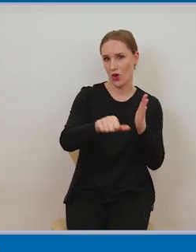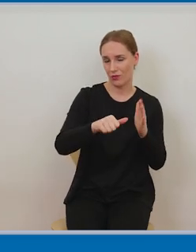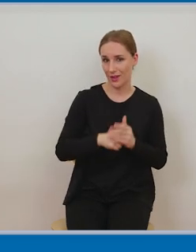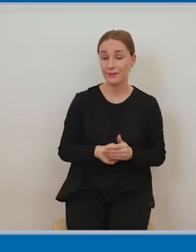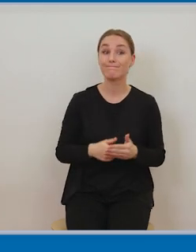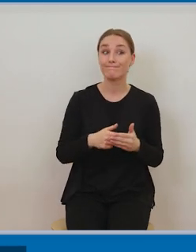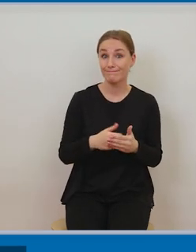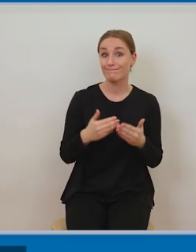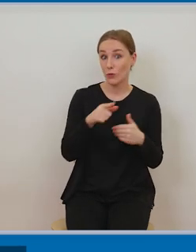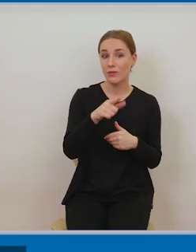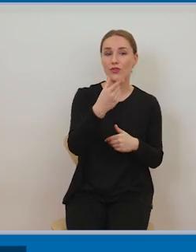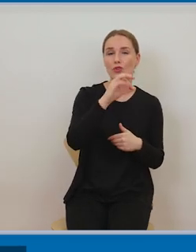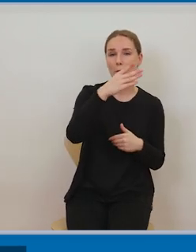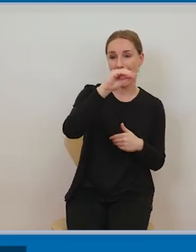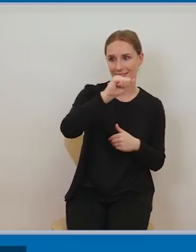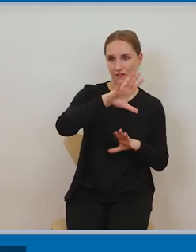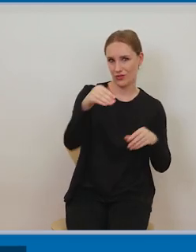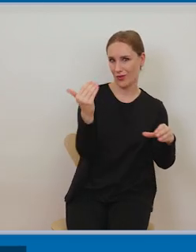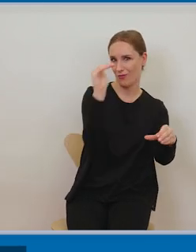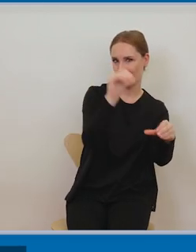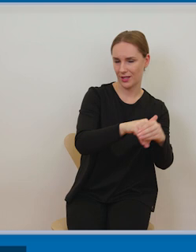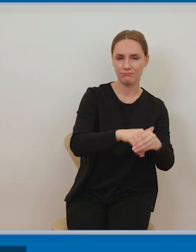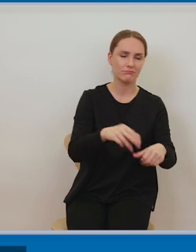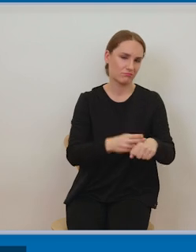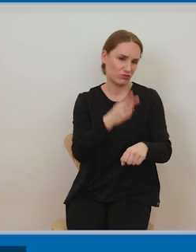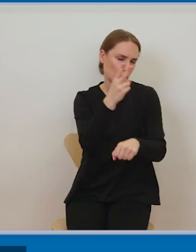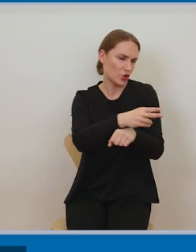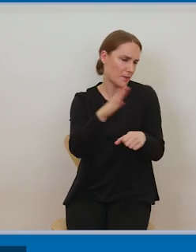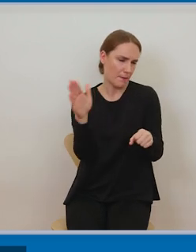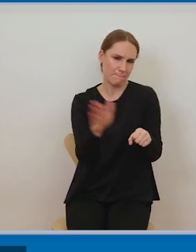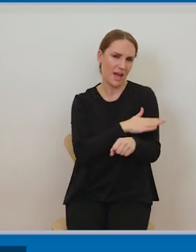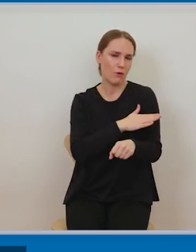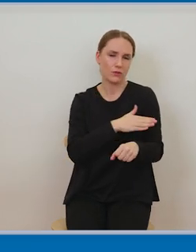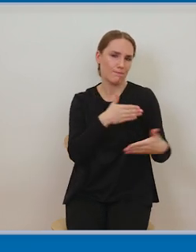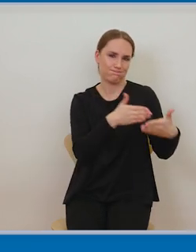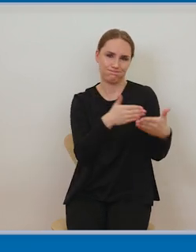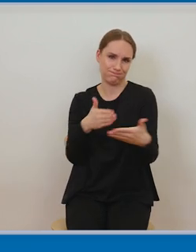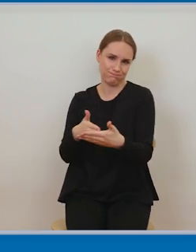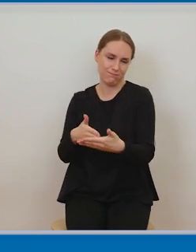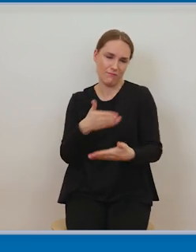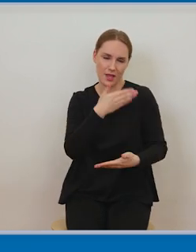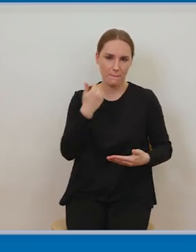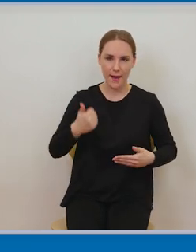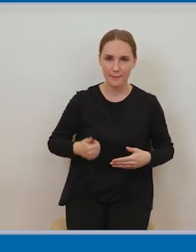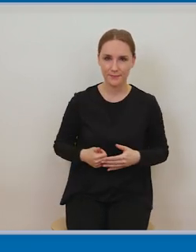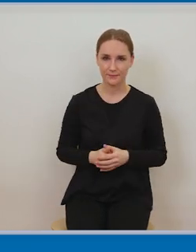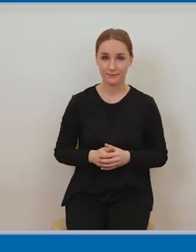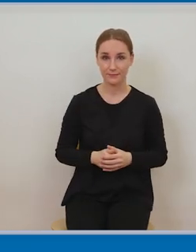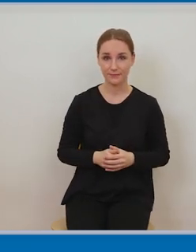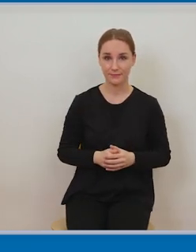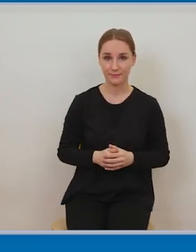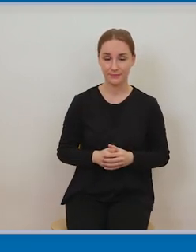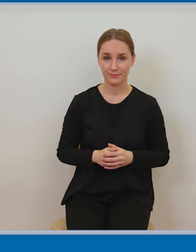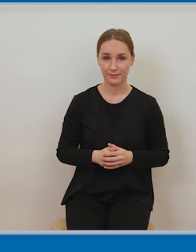domenie publicznej, są dostępne bez żadnych ograniczeń wynikających z prawa autorskiego. Druga taka kategoria, która